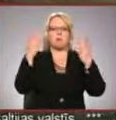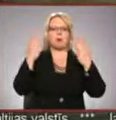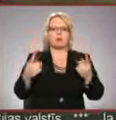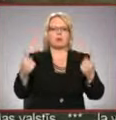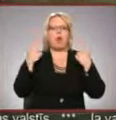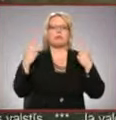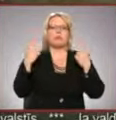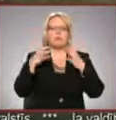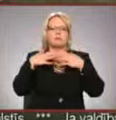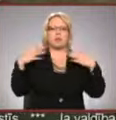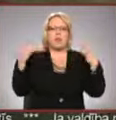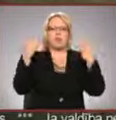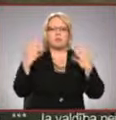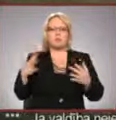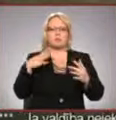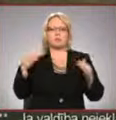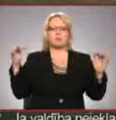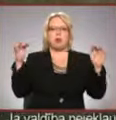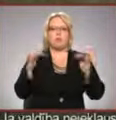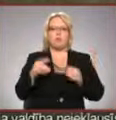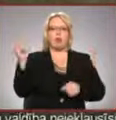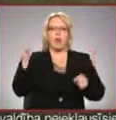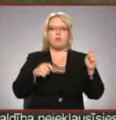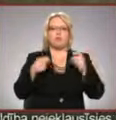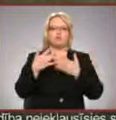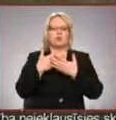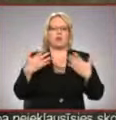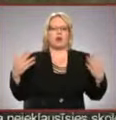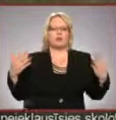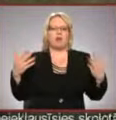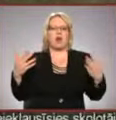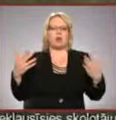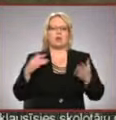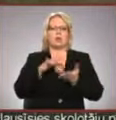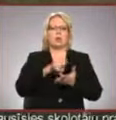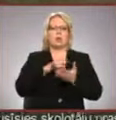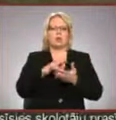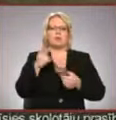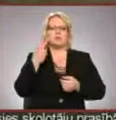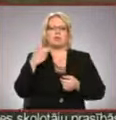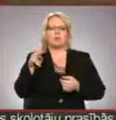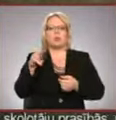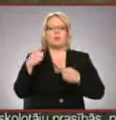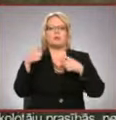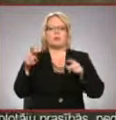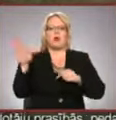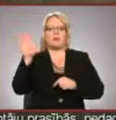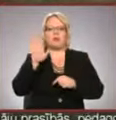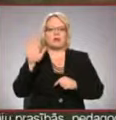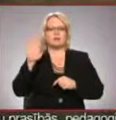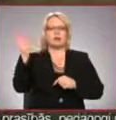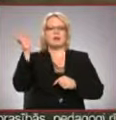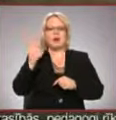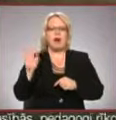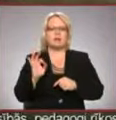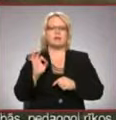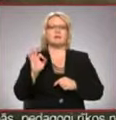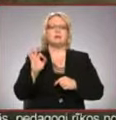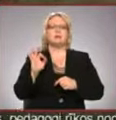grandiozu pasākumu, kad bija sapraukuši dažādi turisti no citām valstīm – Vācijas,